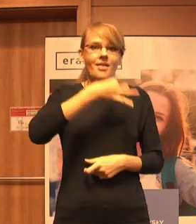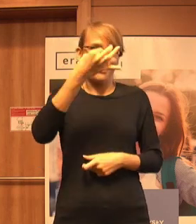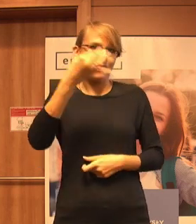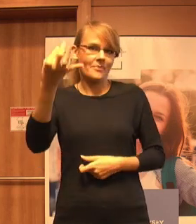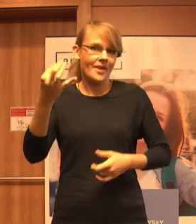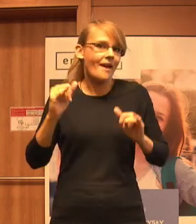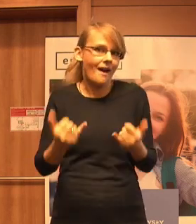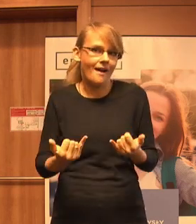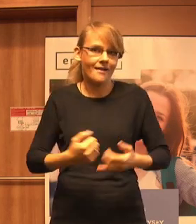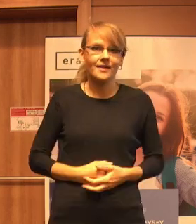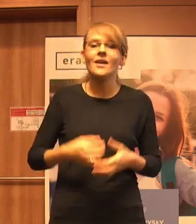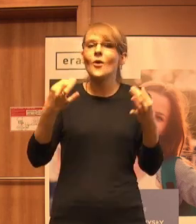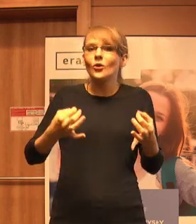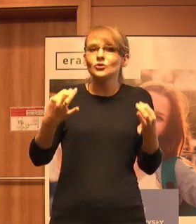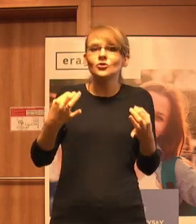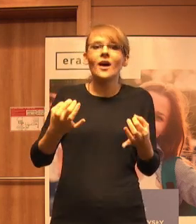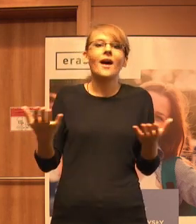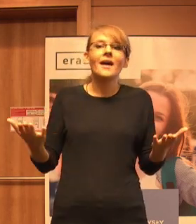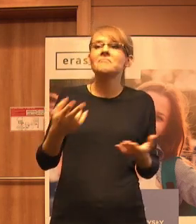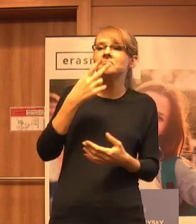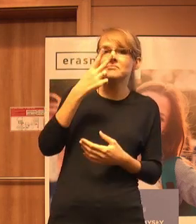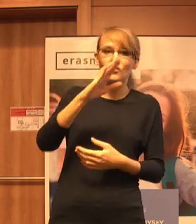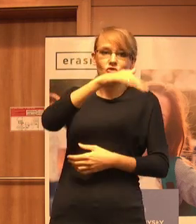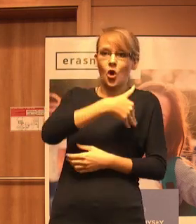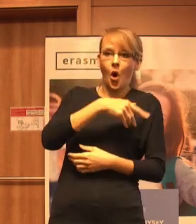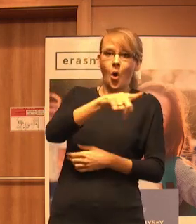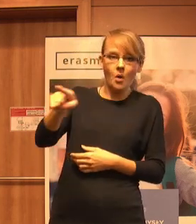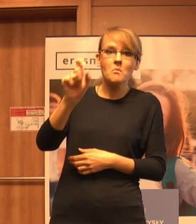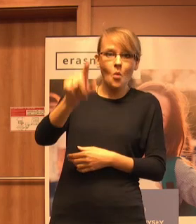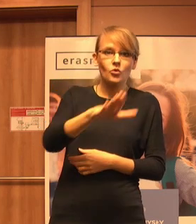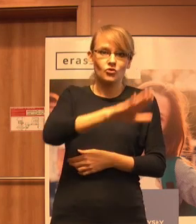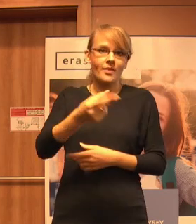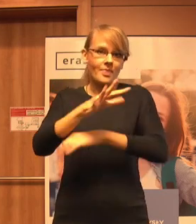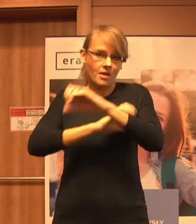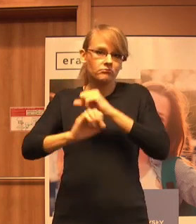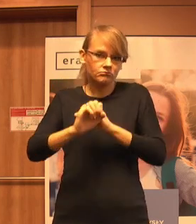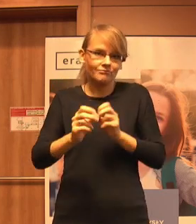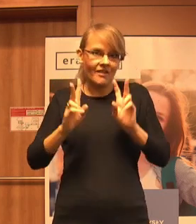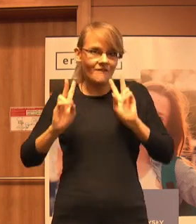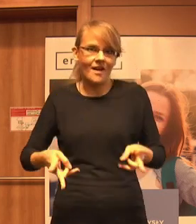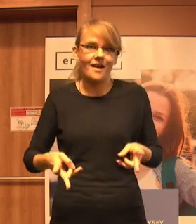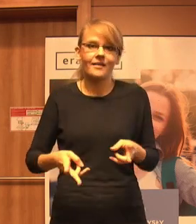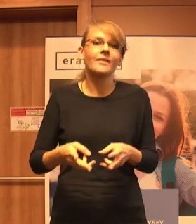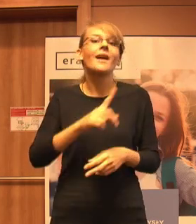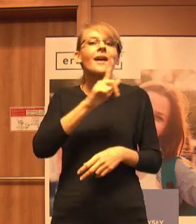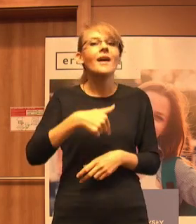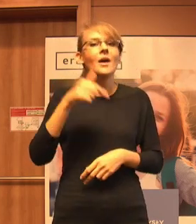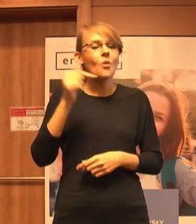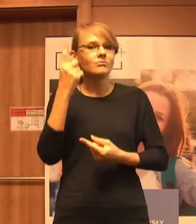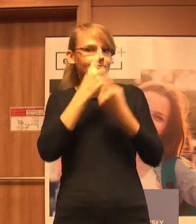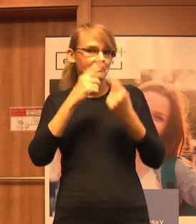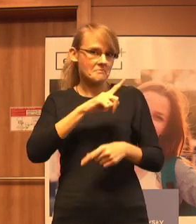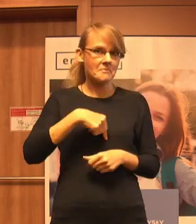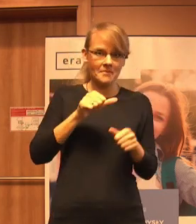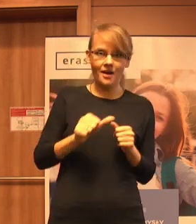dzisiaj to, że mamy dzieci z niepełnosprawnościami w szkole, to jest fakt. Musimy sobie odpowiedzieć, na ile jesteśmy przygotowani, albo na